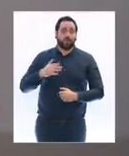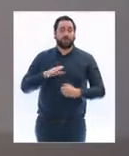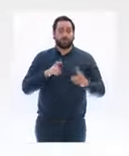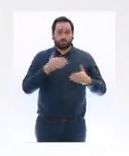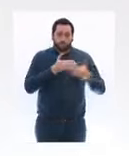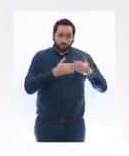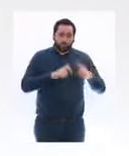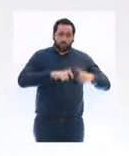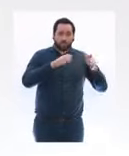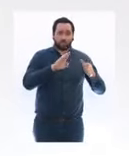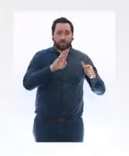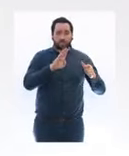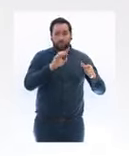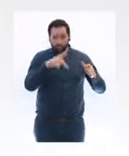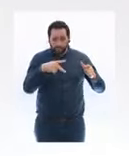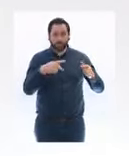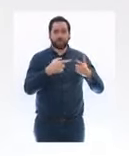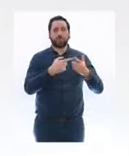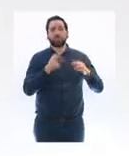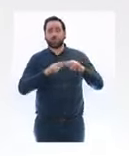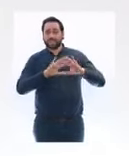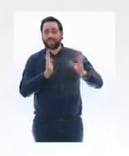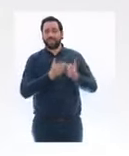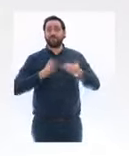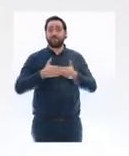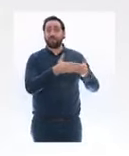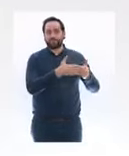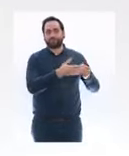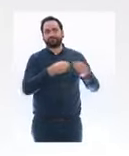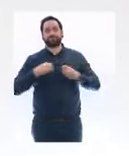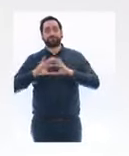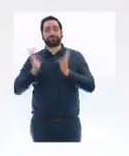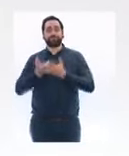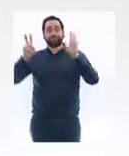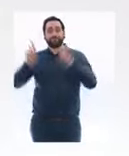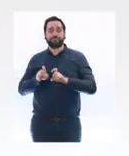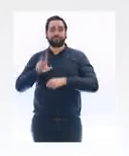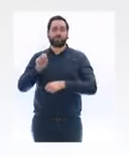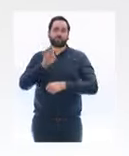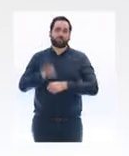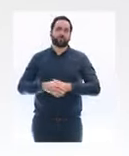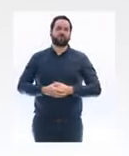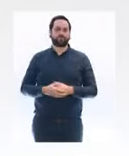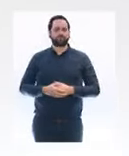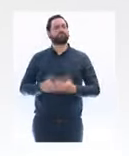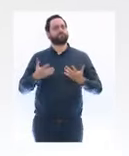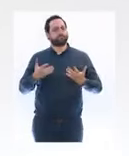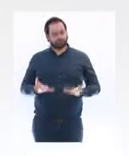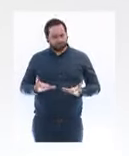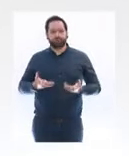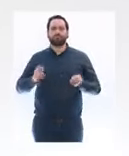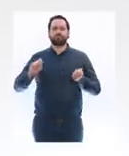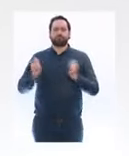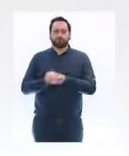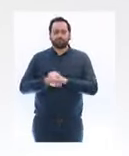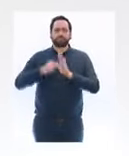-fermeture des chantiers. Nous visons cette fois, avec toutes les dispositions que nous avons prises, avec les mesures de soutien, avec